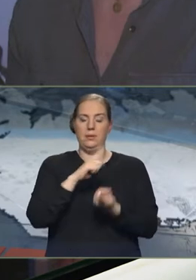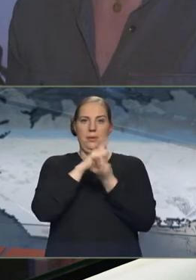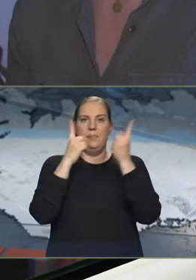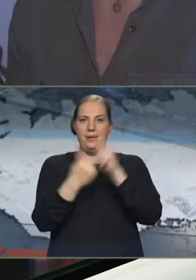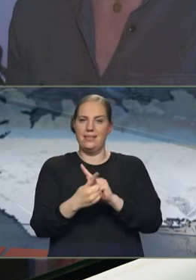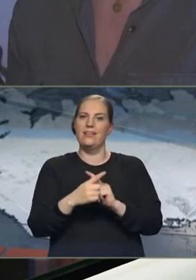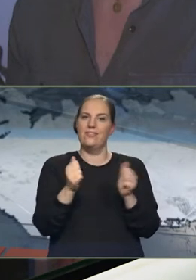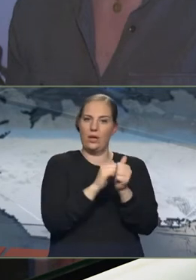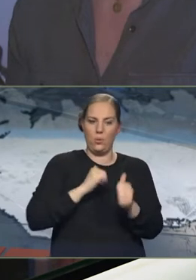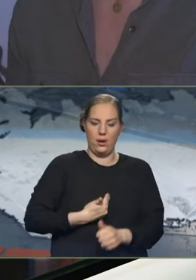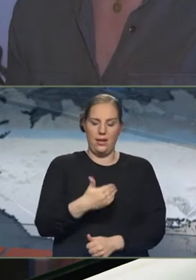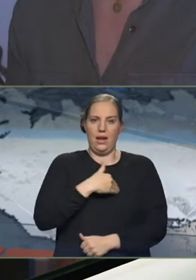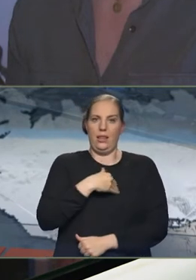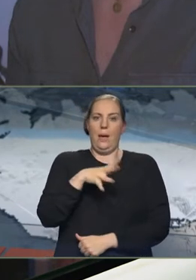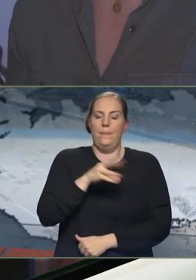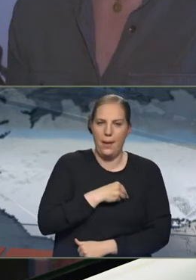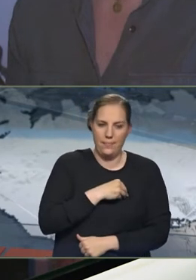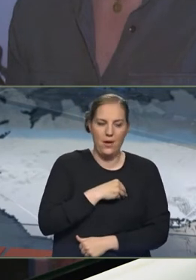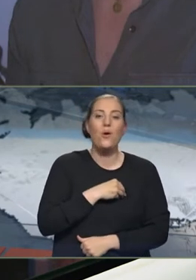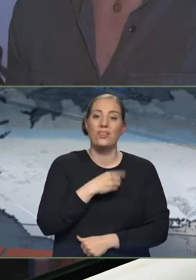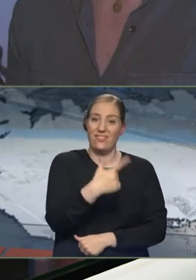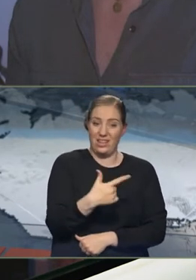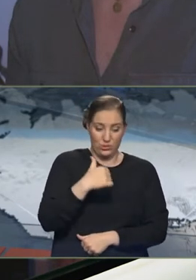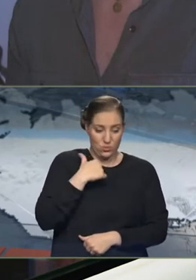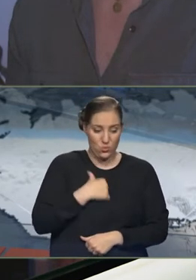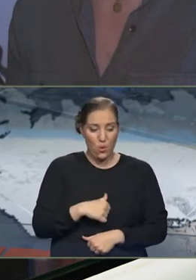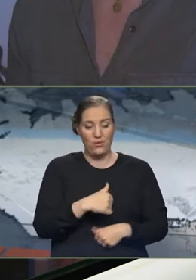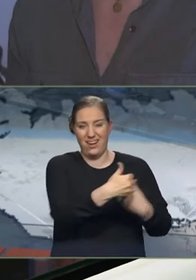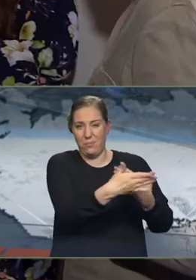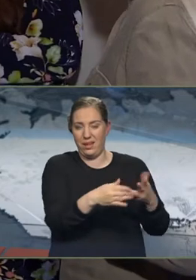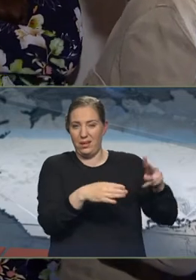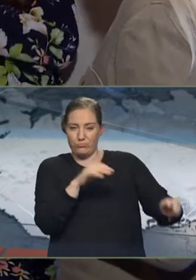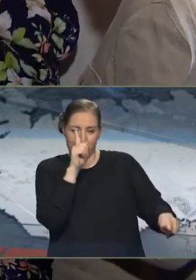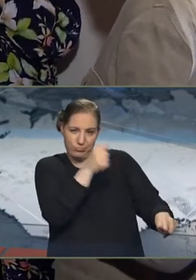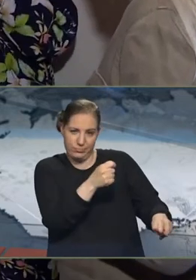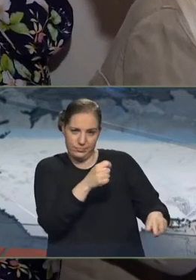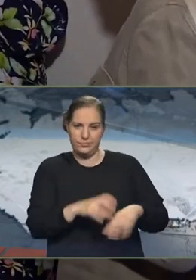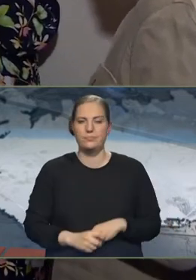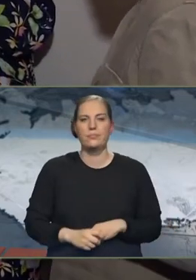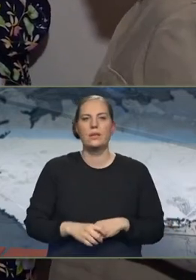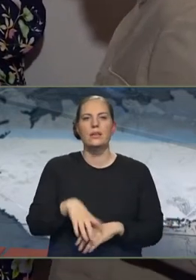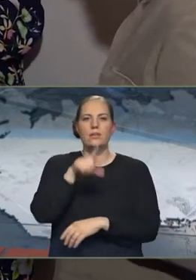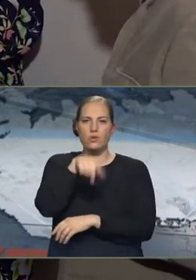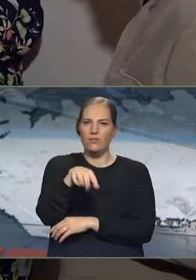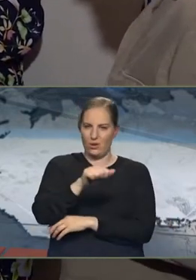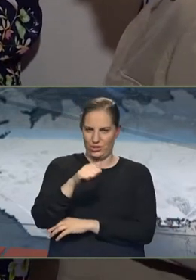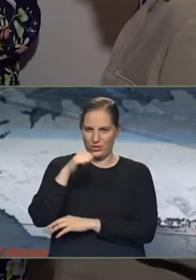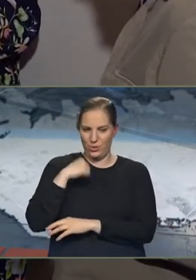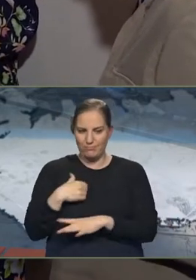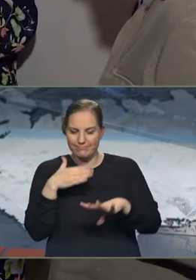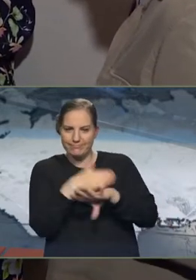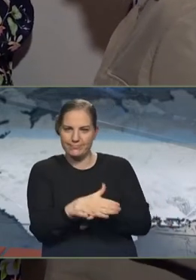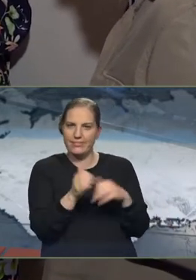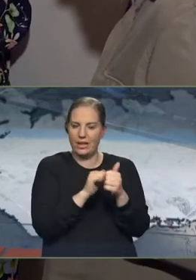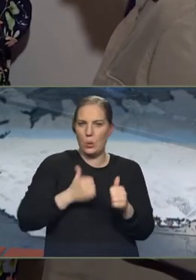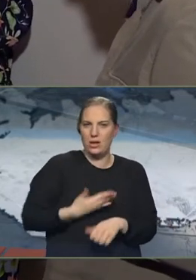skyndilegt hjartastopp og meðan tveggja ára sonur hennar svaði í næsta herbergi. Solveig Áskersdóttir var í heimsóttni á Súsuna